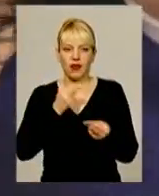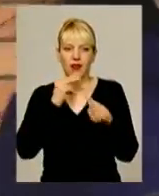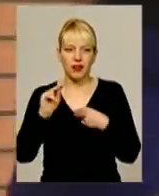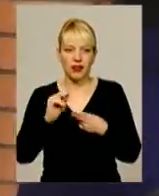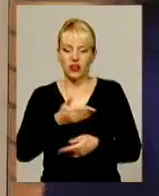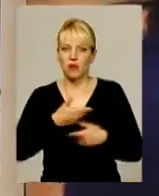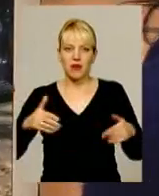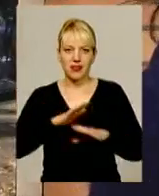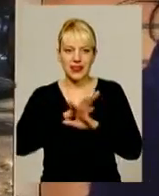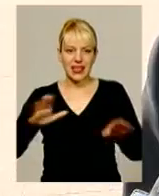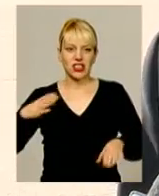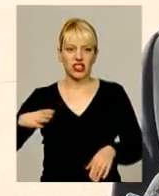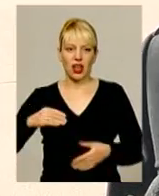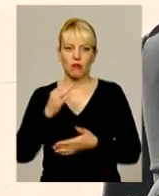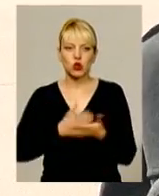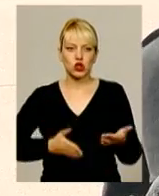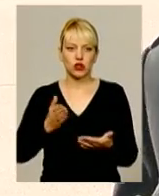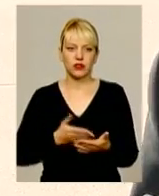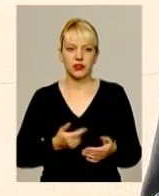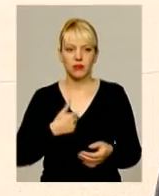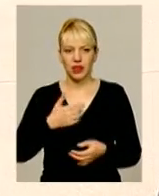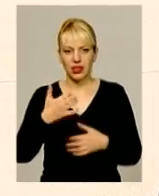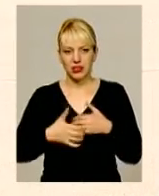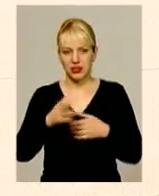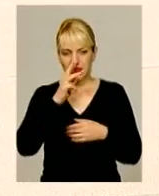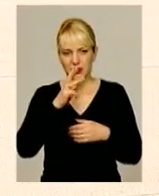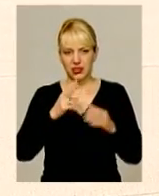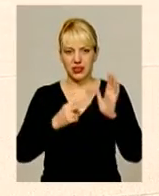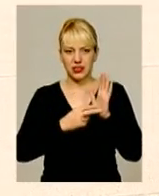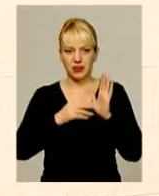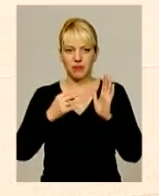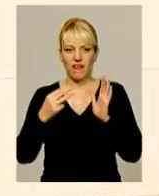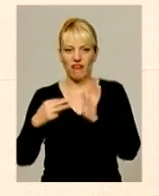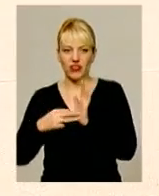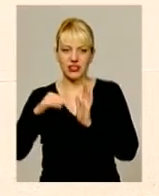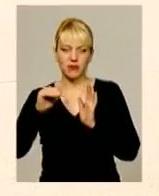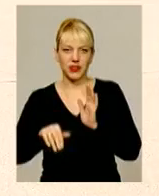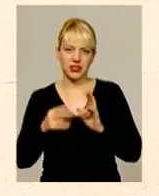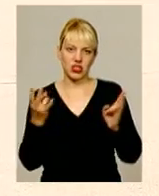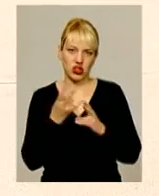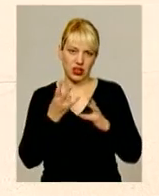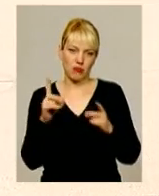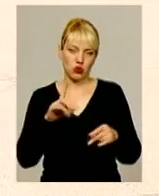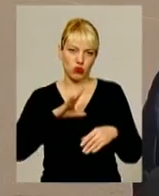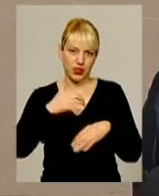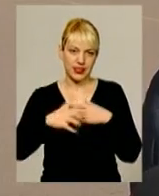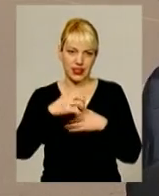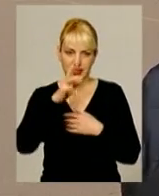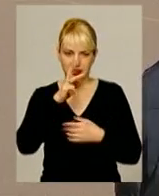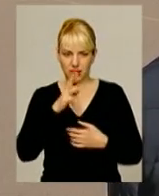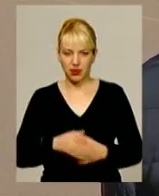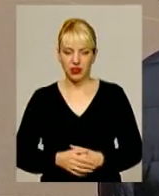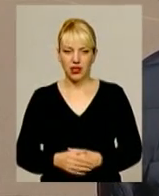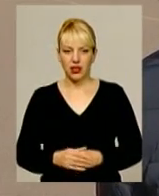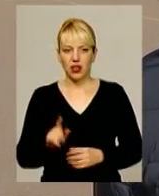ми не чекаємо зовсім. Середня заробітна плата має вкладати десь 7-8 тисяч не менше з такою ціновою політикою. Якщо